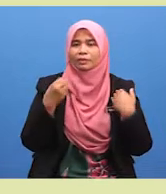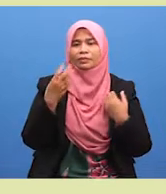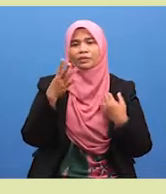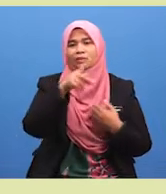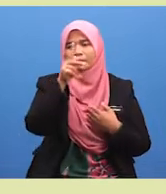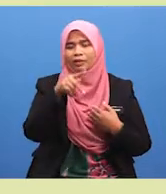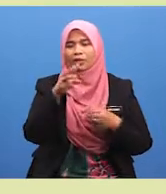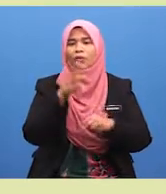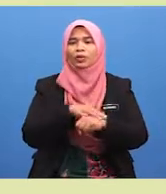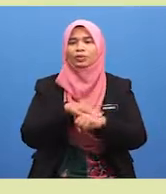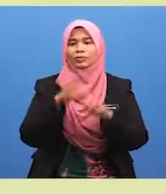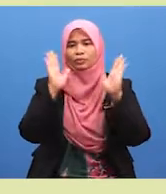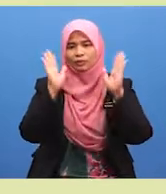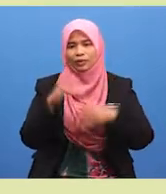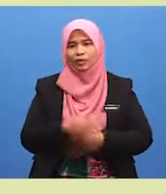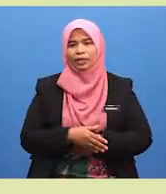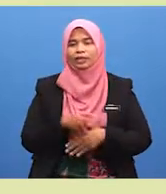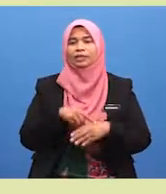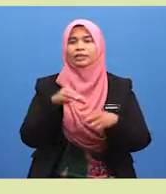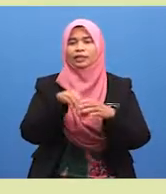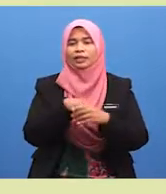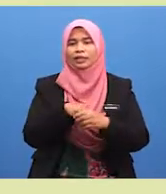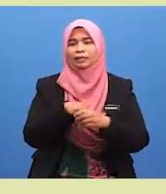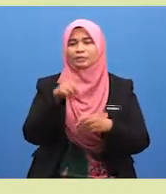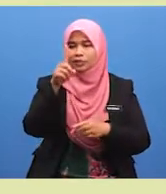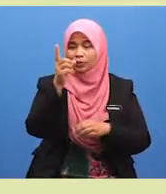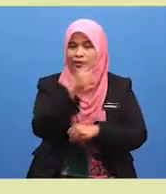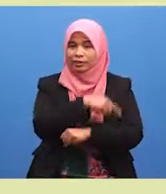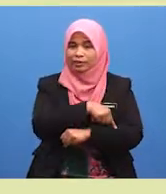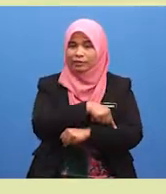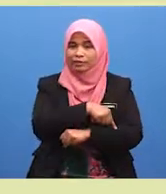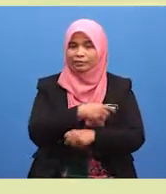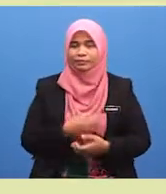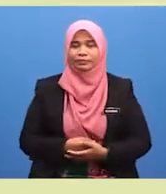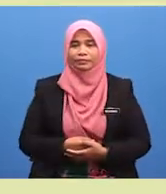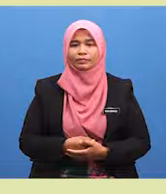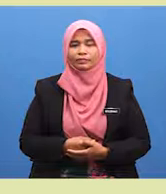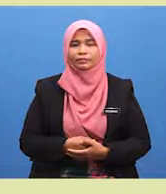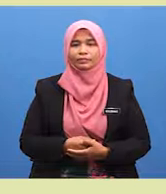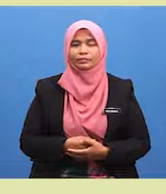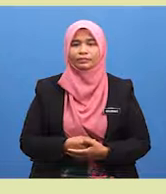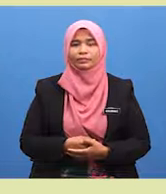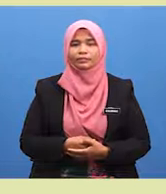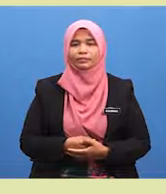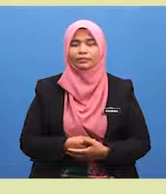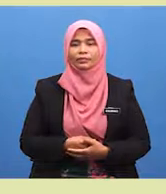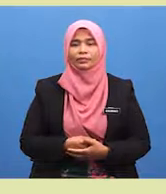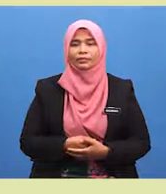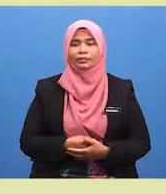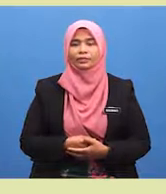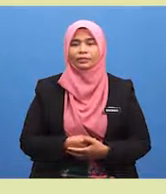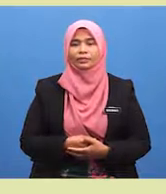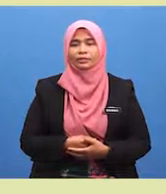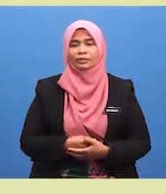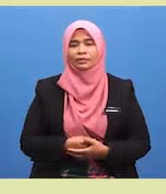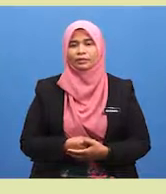Ada beberapakah waktu solat di dalam satu hari? Ini persoalan